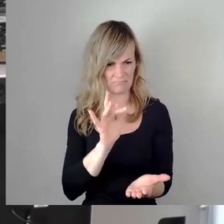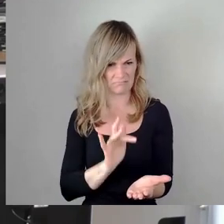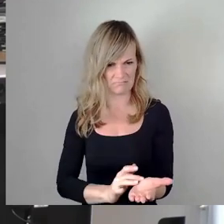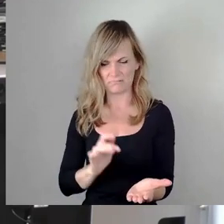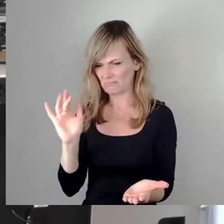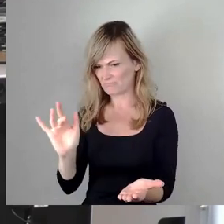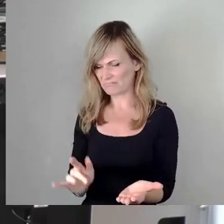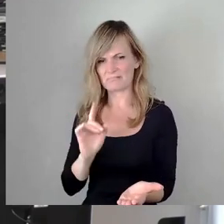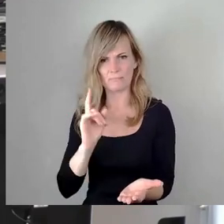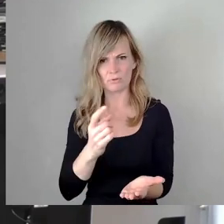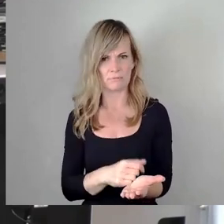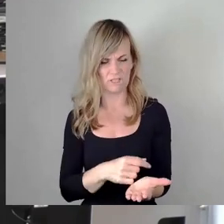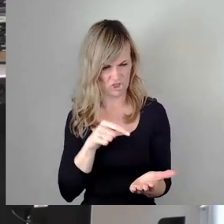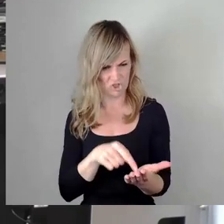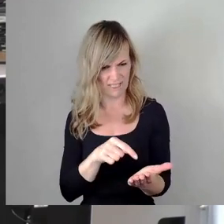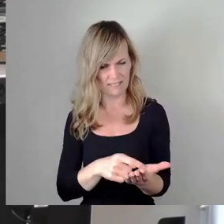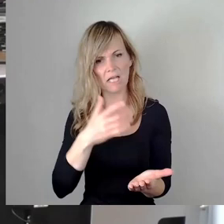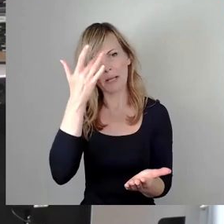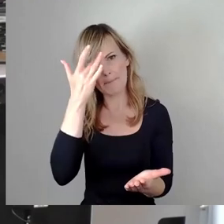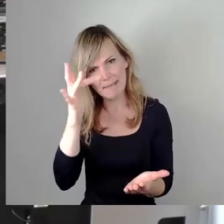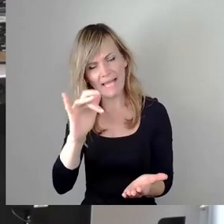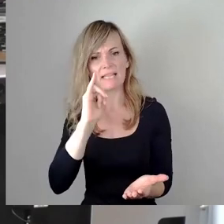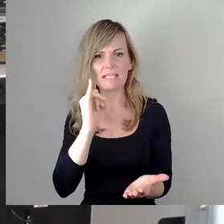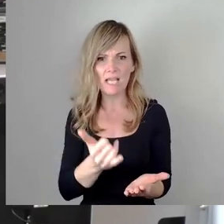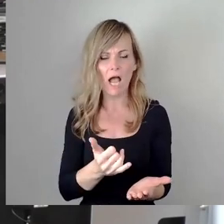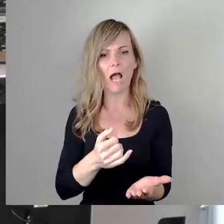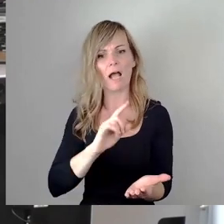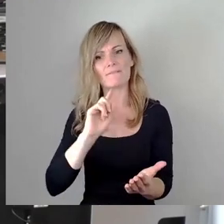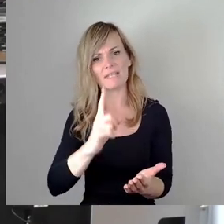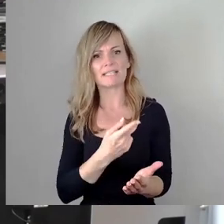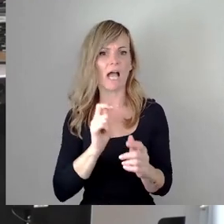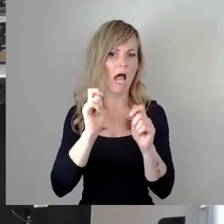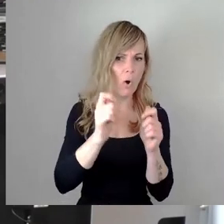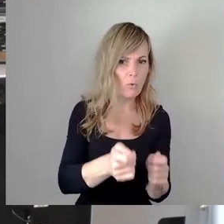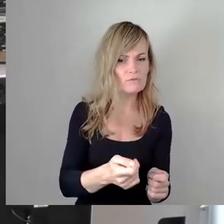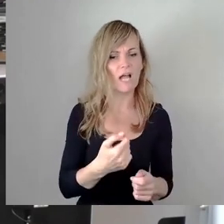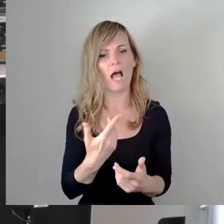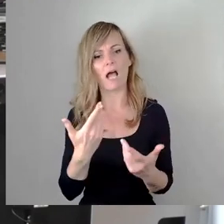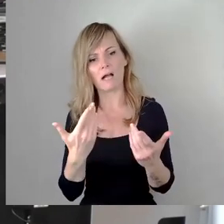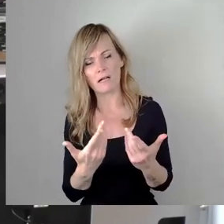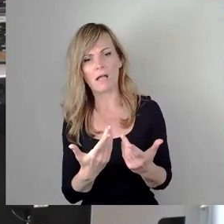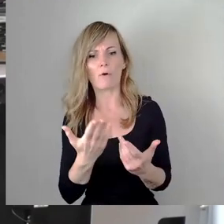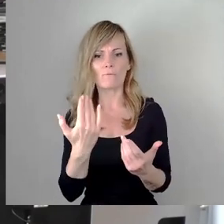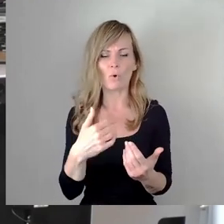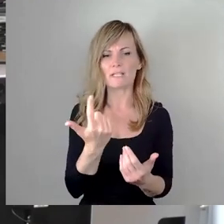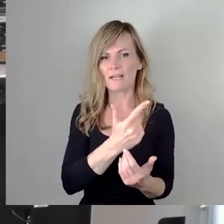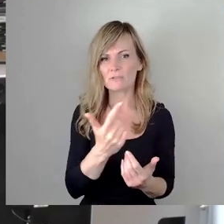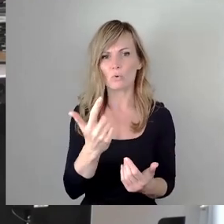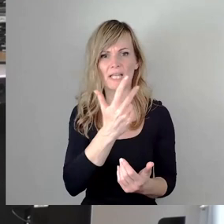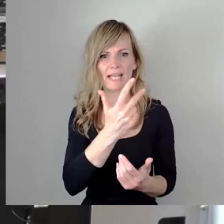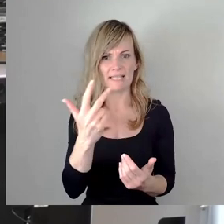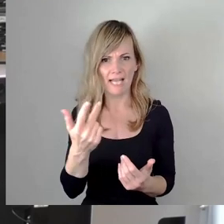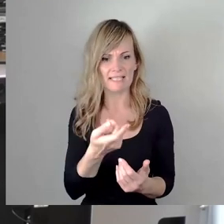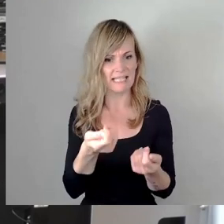nochmals beauftragt, bekennt sich zum wiederholten Male und soll deutlich vor 2033 abgeschlossen sein, die